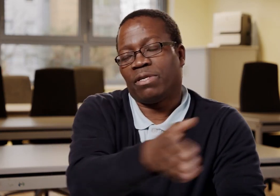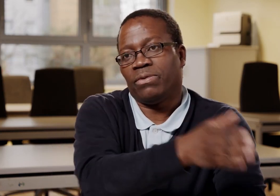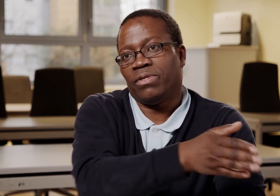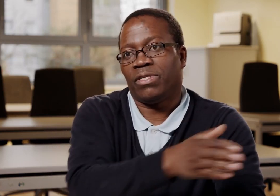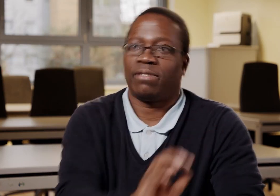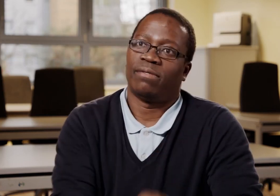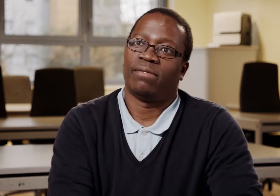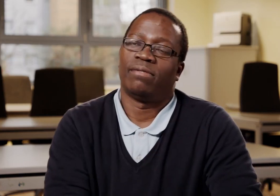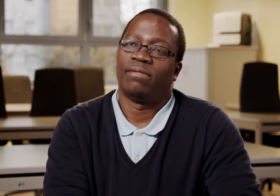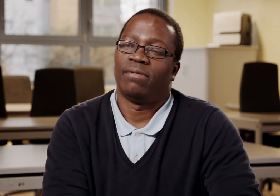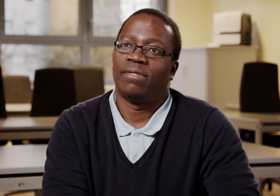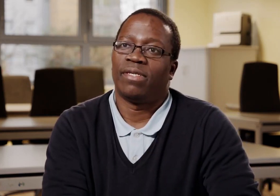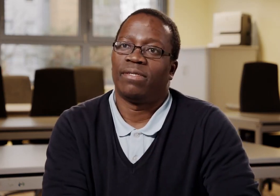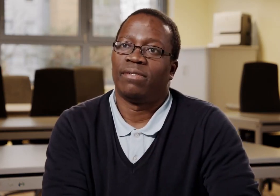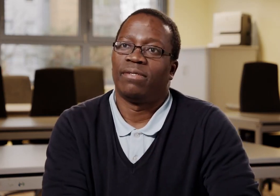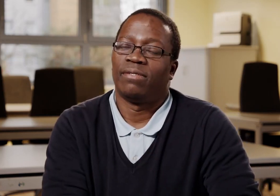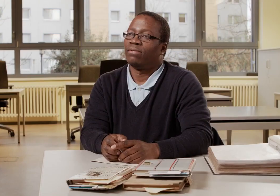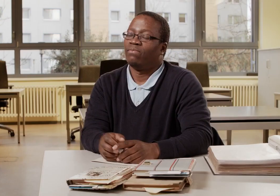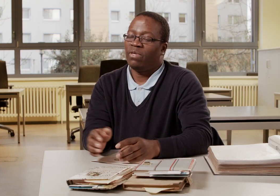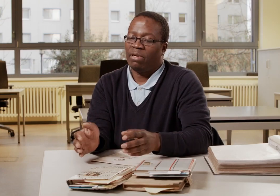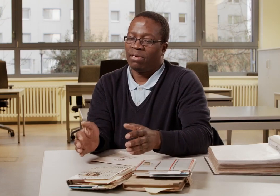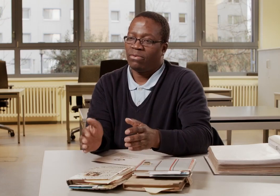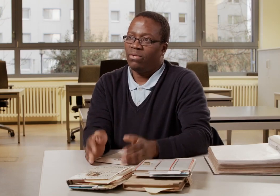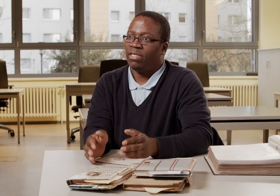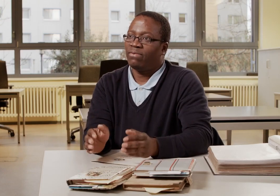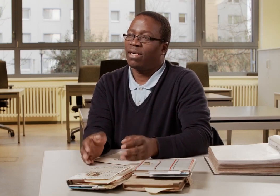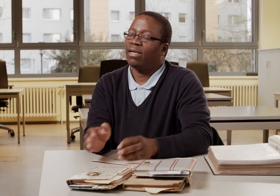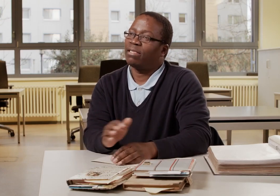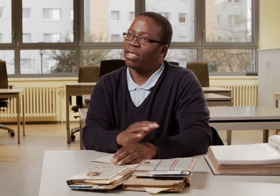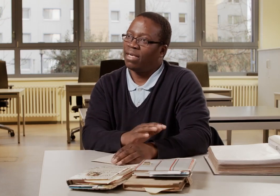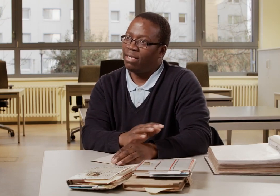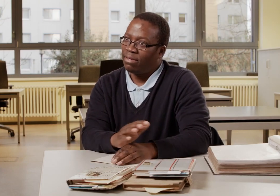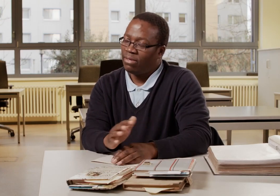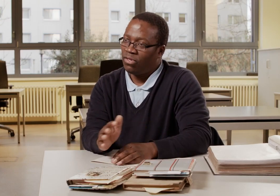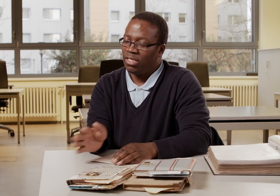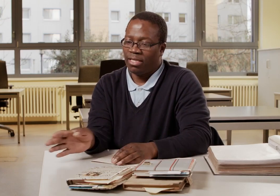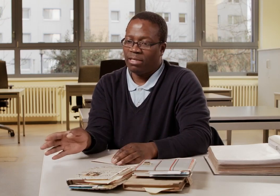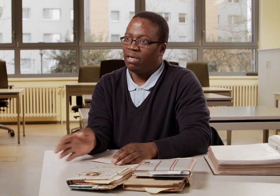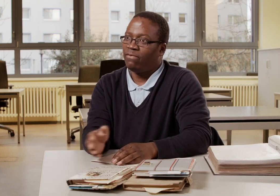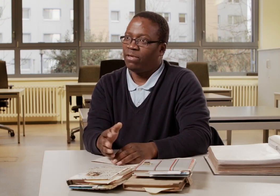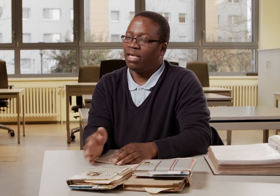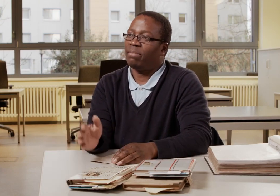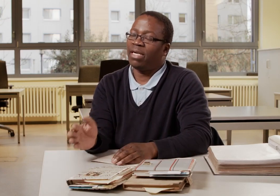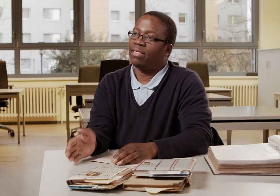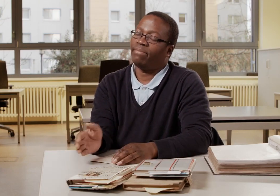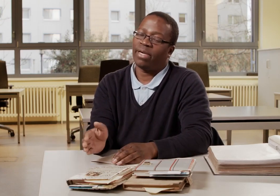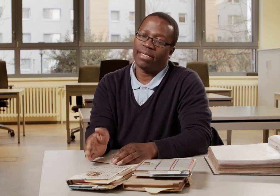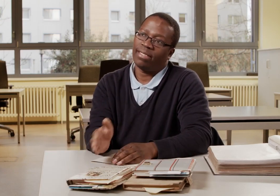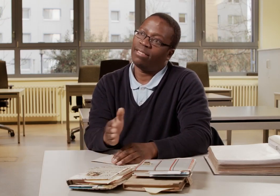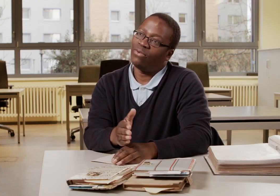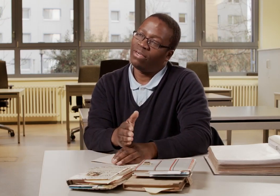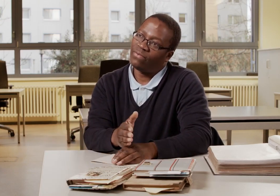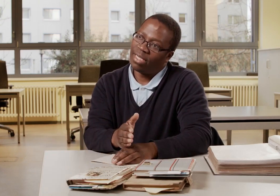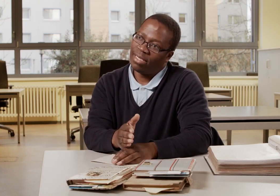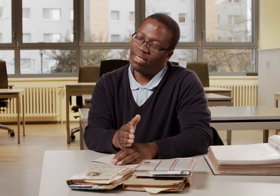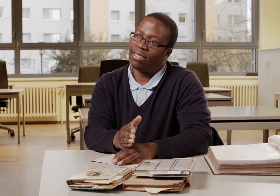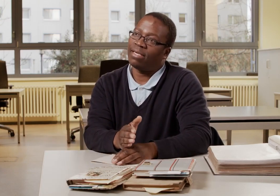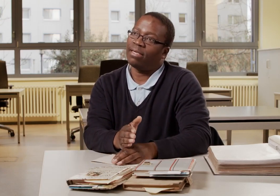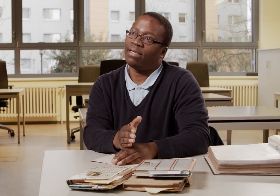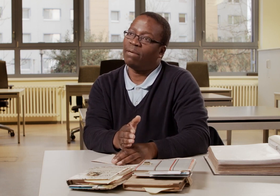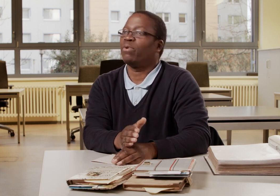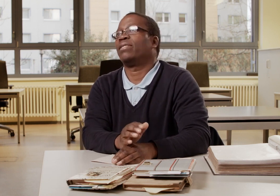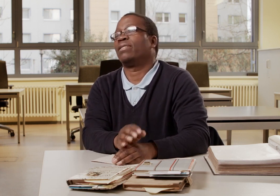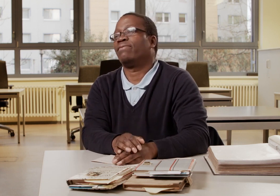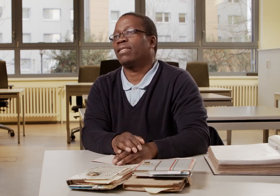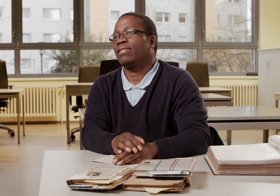Po a Po gekündigt. Und wenn man gekündigt war, hatte man keine Chance mehr von Hause, man hat praktisch nur auf seine